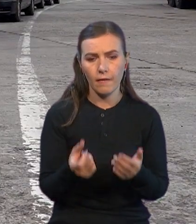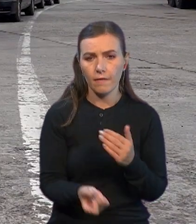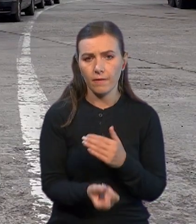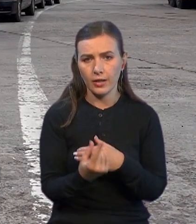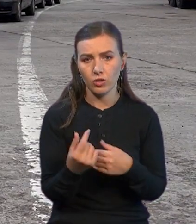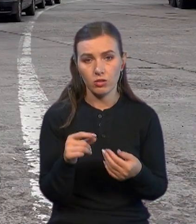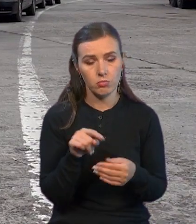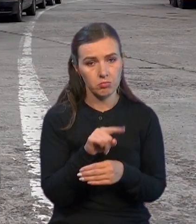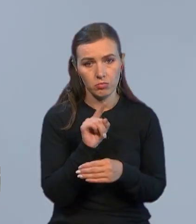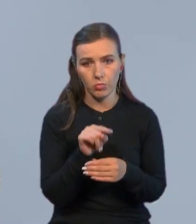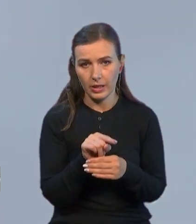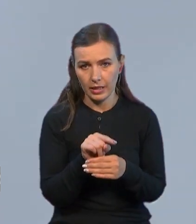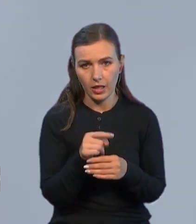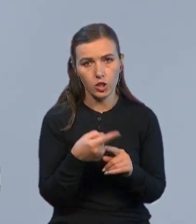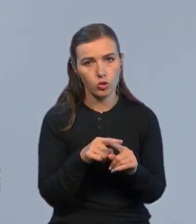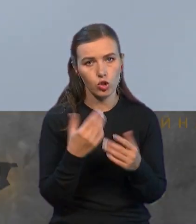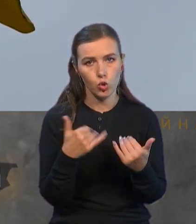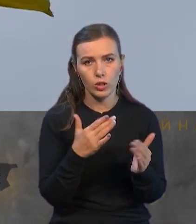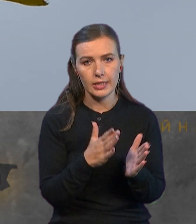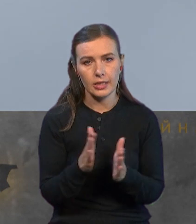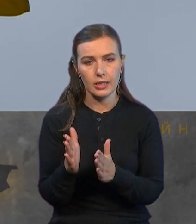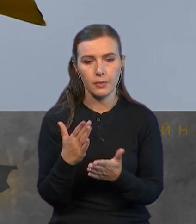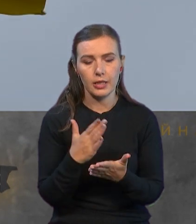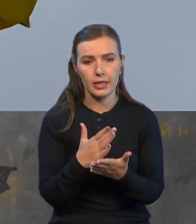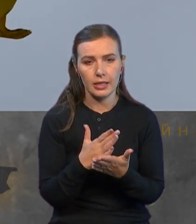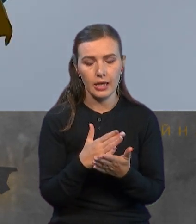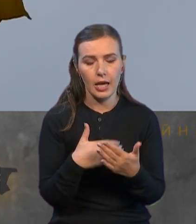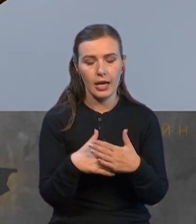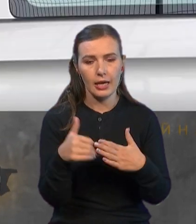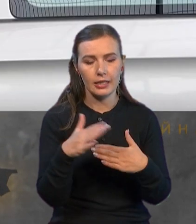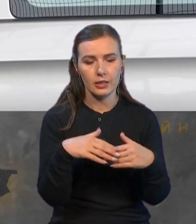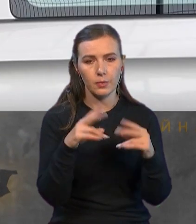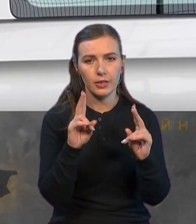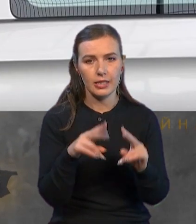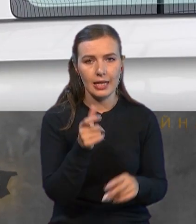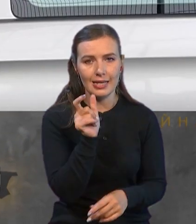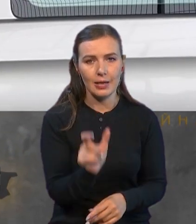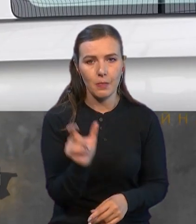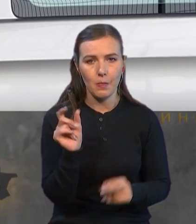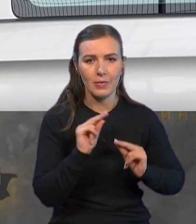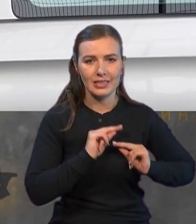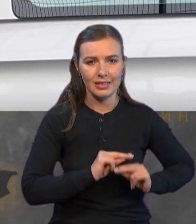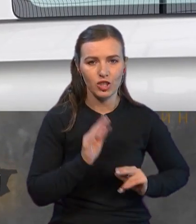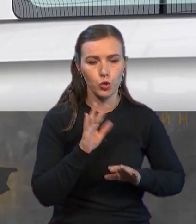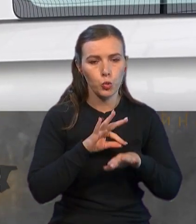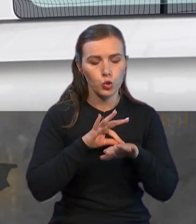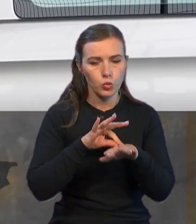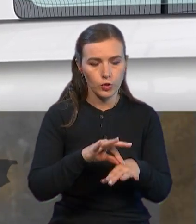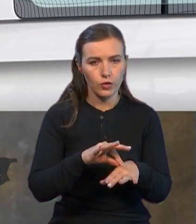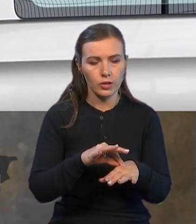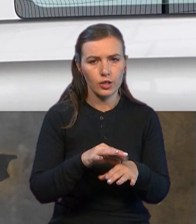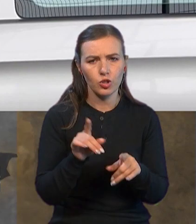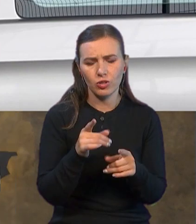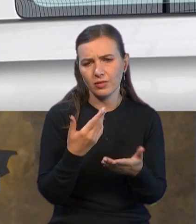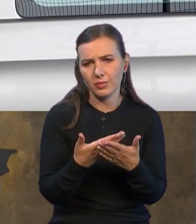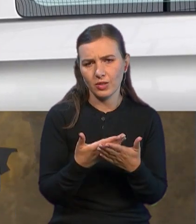якісь питання, то тоді вже в системі є спеціальні працівники, які будуть проводити щось